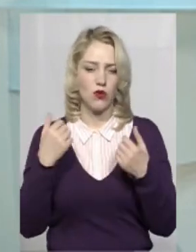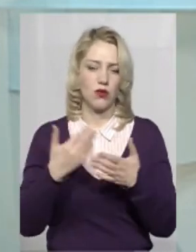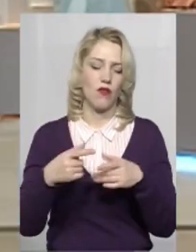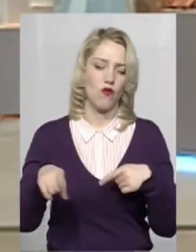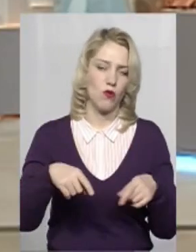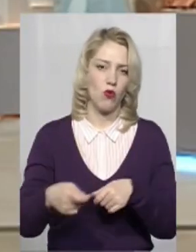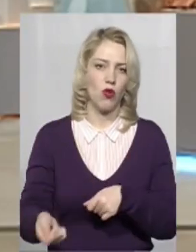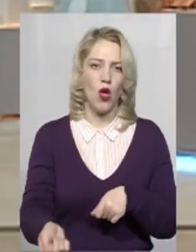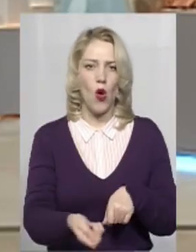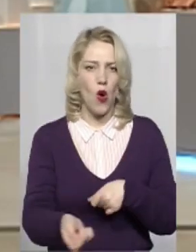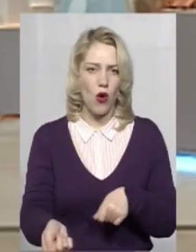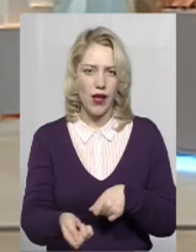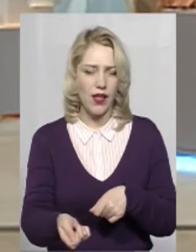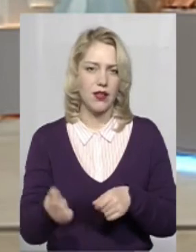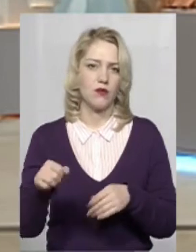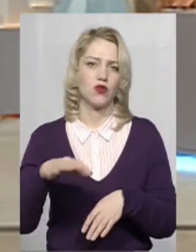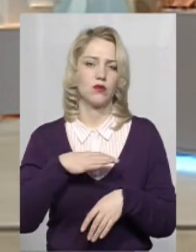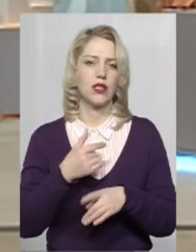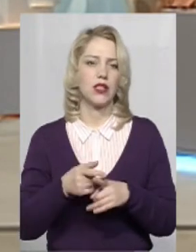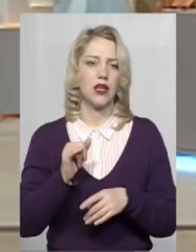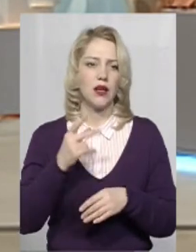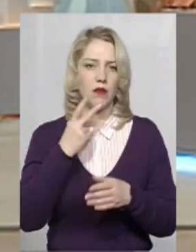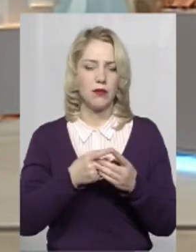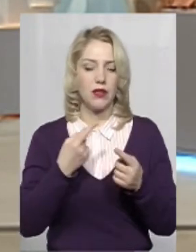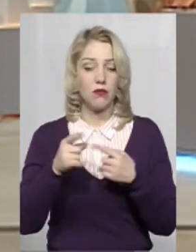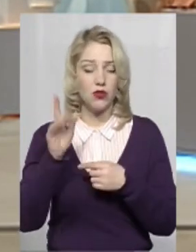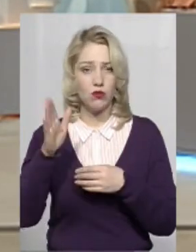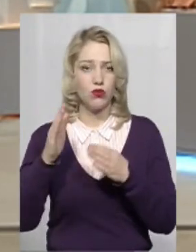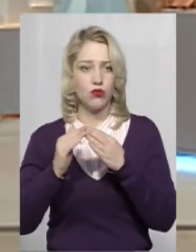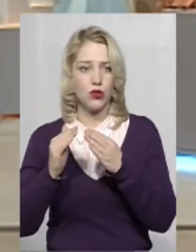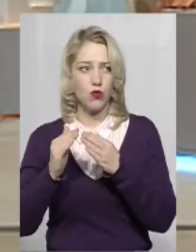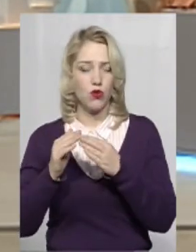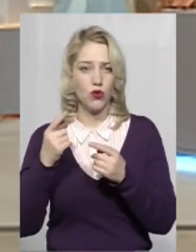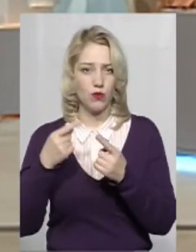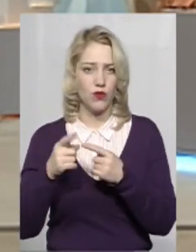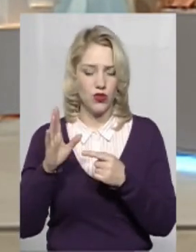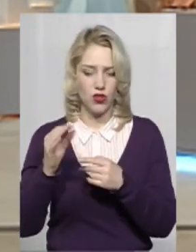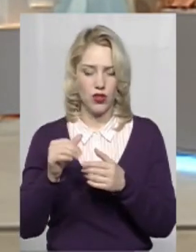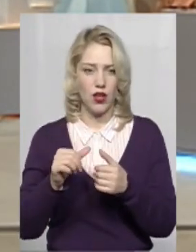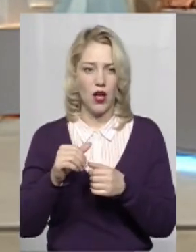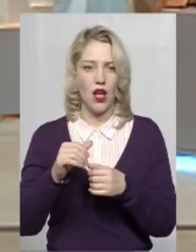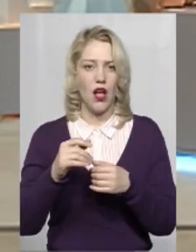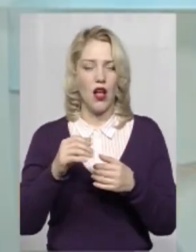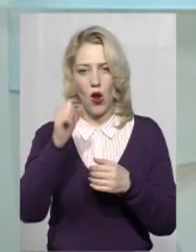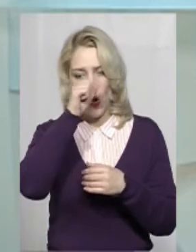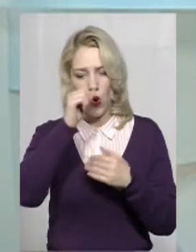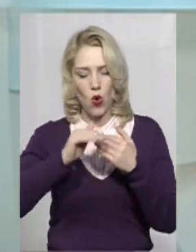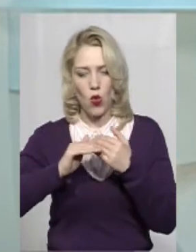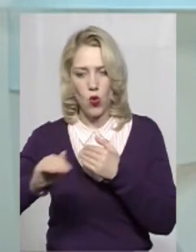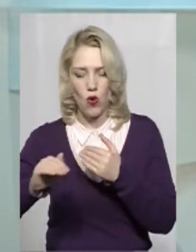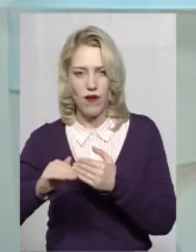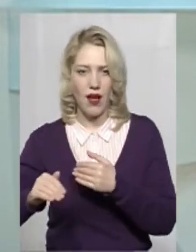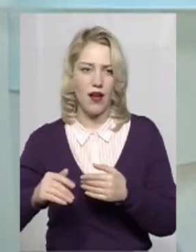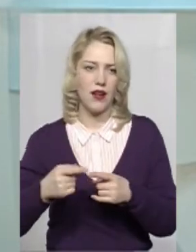футболу, хоккей. Для того, якби ми передбачаємо інші споруди, я вже казав, та ж сама льодова арена і штучні